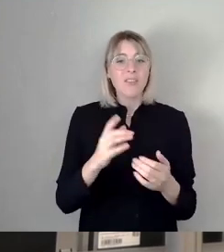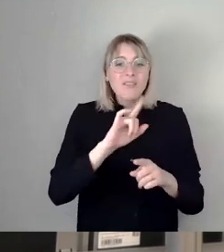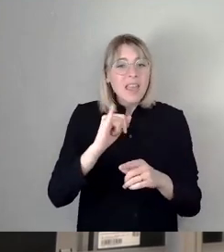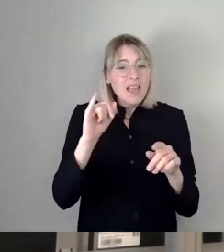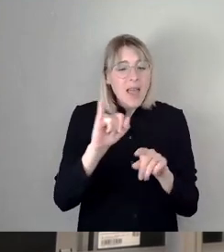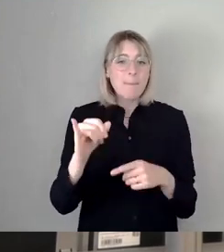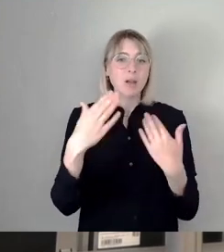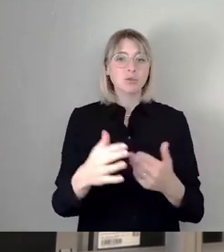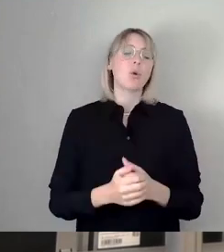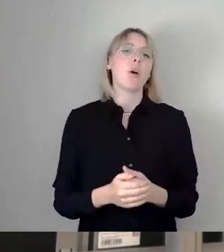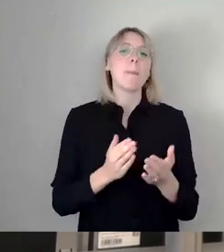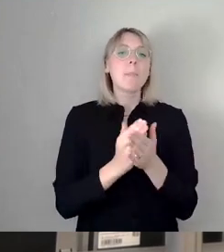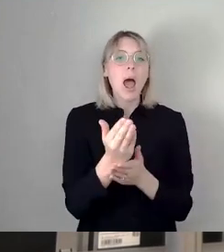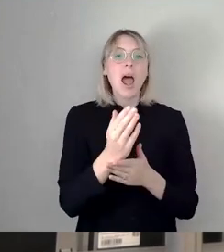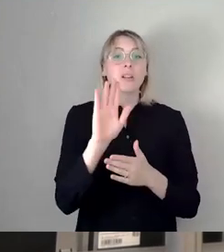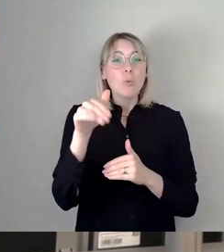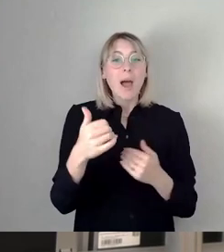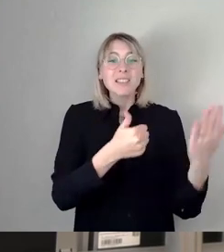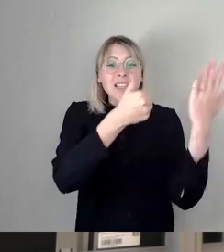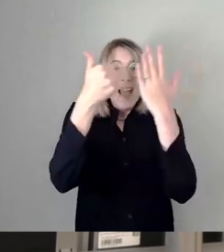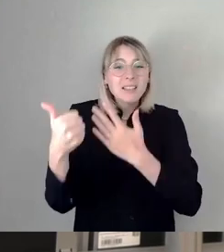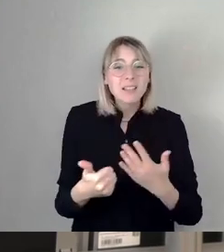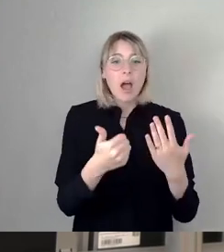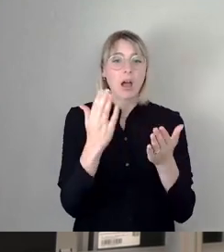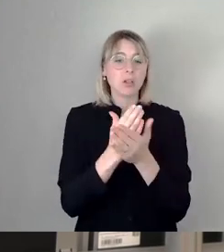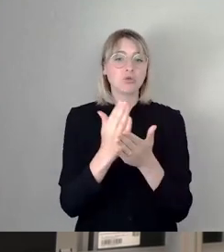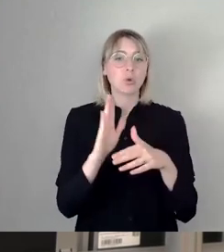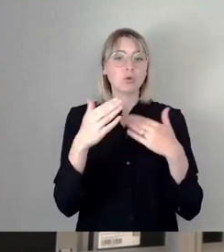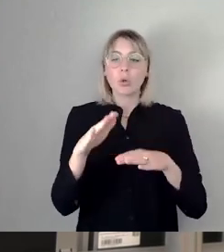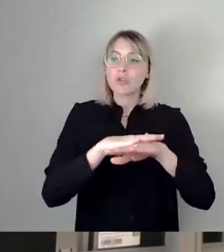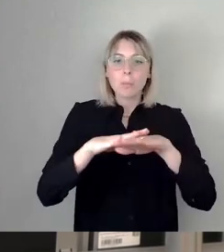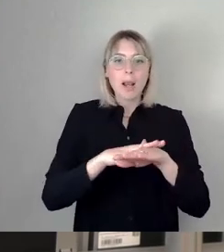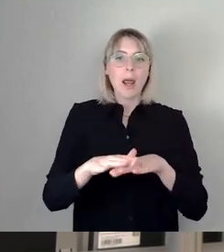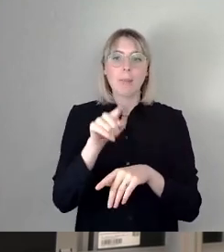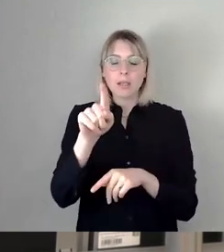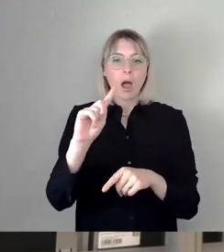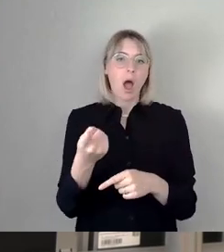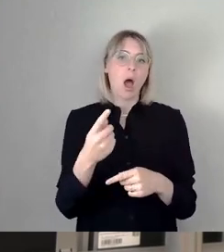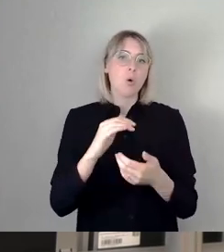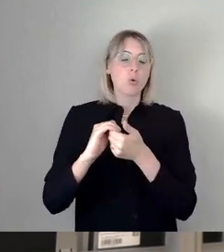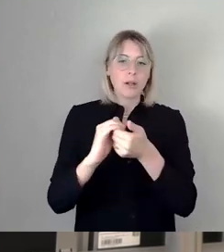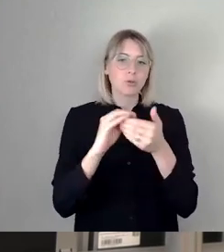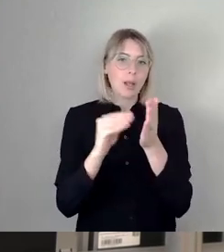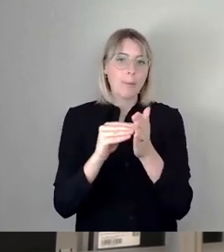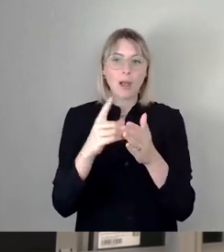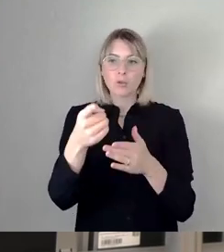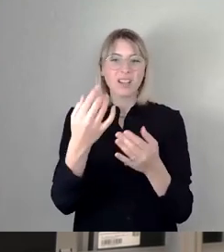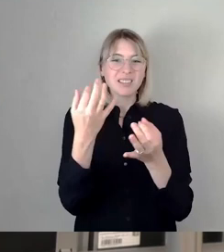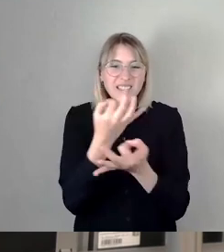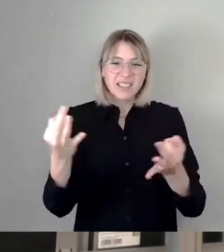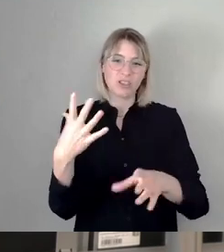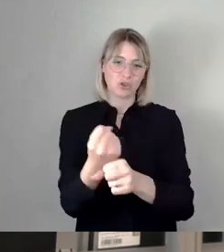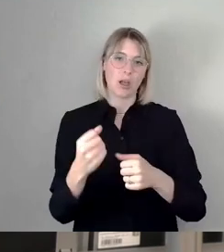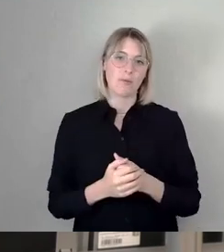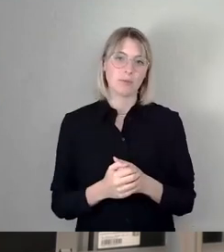von sechs Jahren, von sechs Jahren. Sorry, du bist Teil dieser Koalition und du hast genau gar nichts gerissen. Und das können